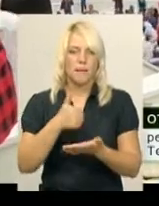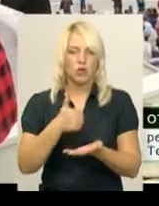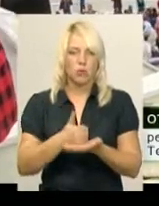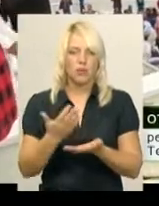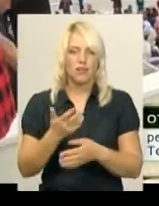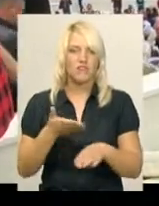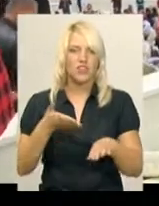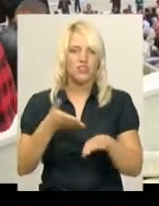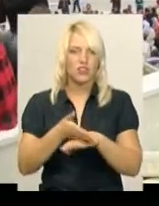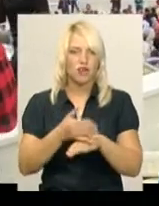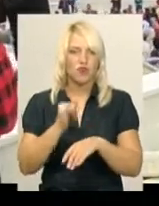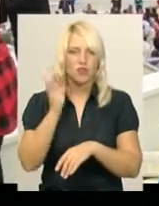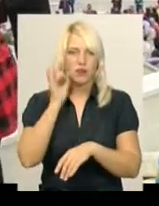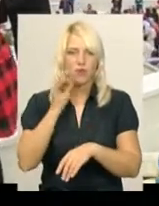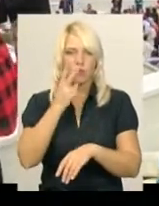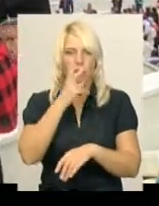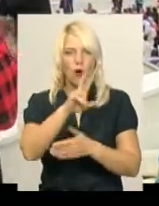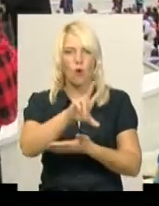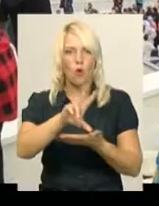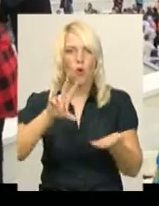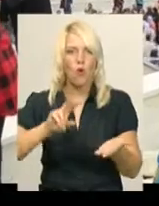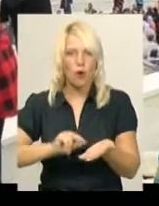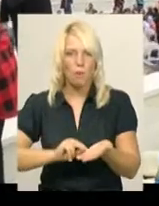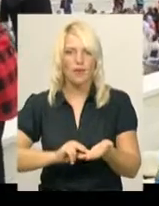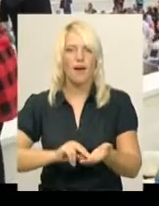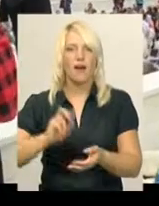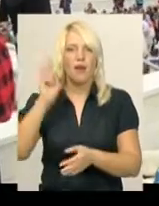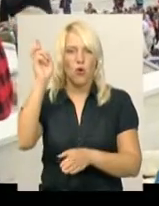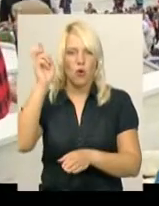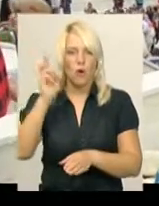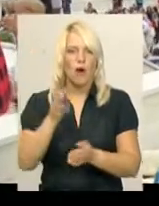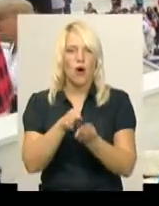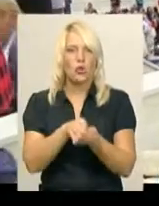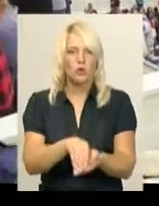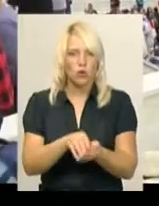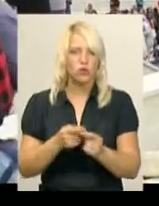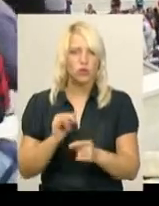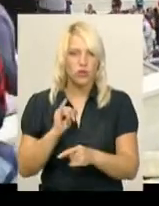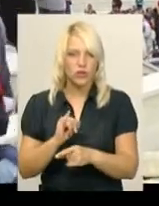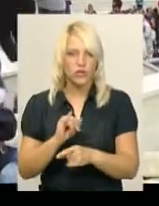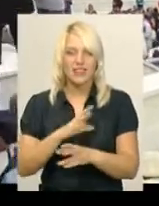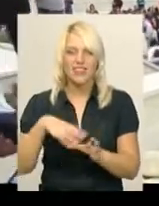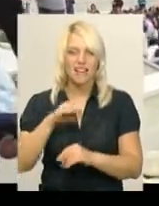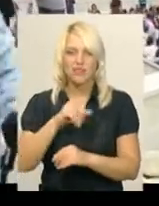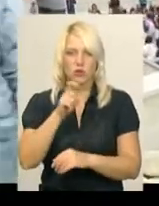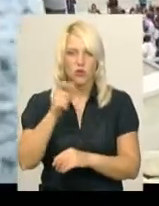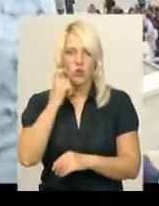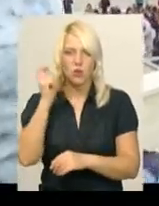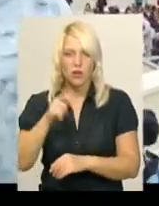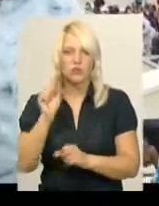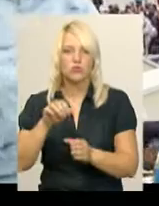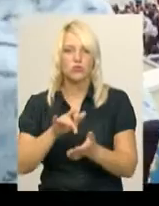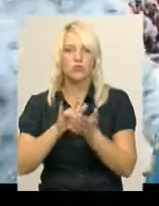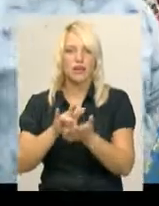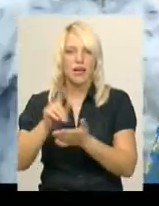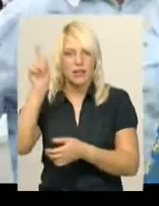Німеччину, і там вони побачили, отже, копію гробу Господнього. Звичайно, що не всі українці мають можливість бути в паломності до святої землі.